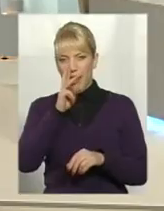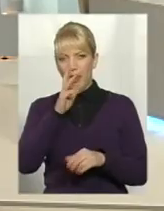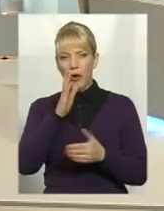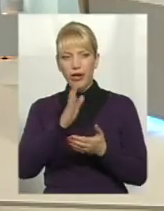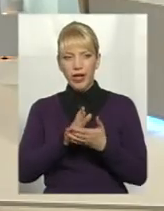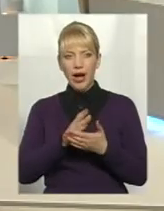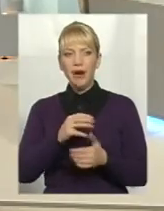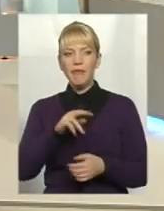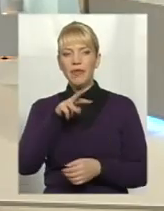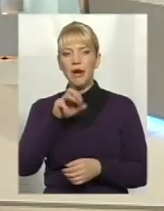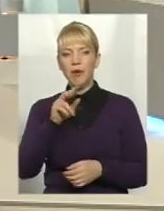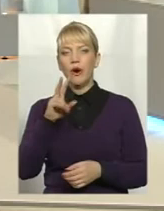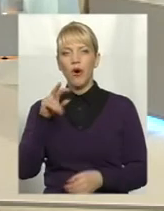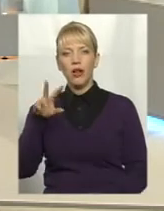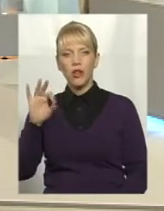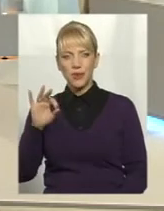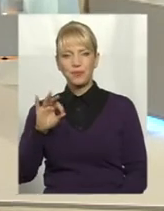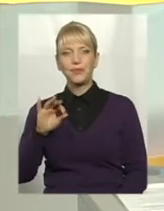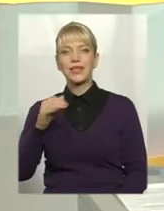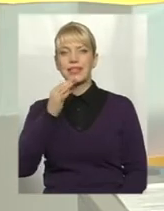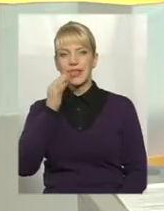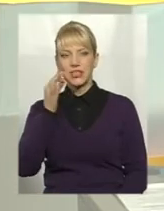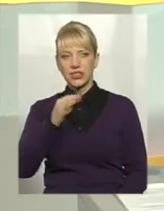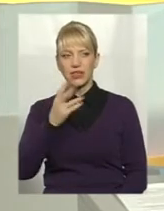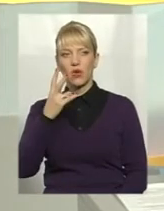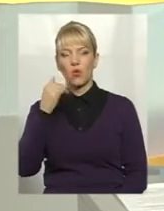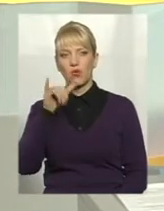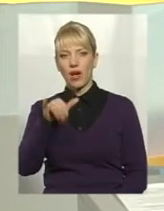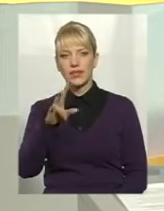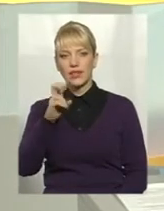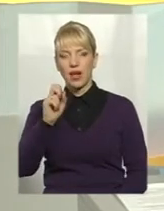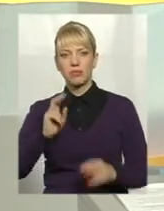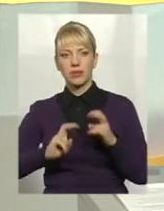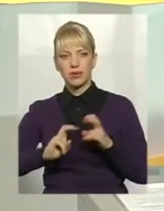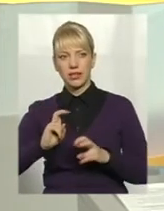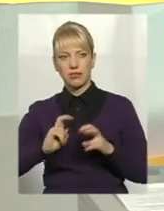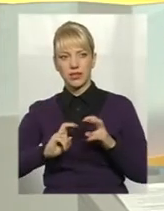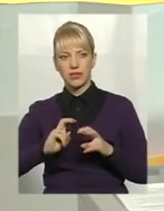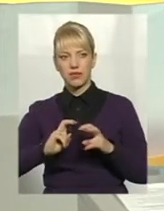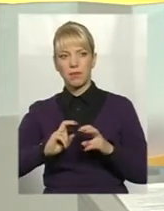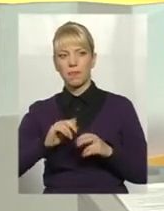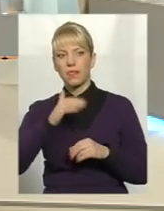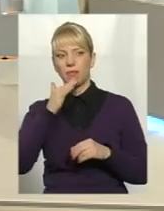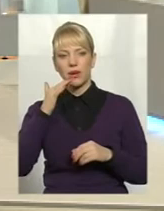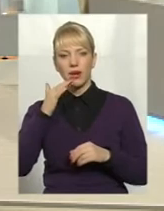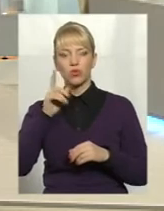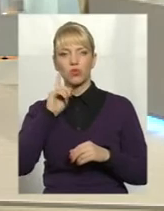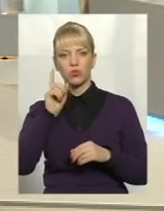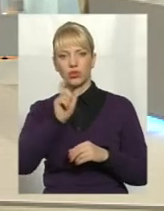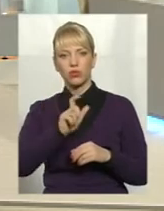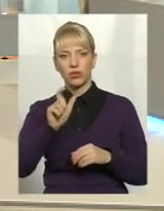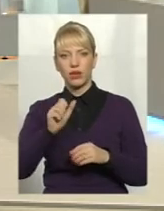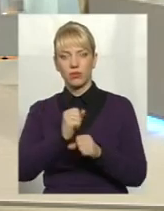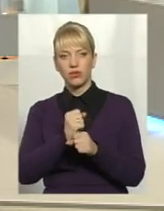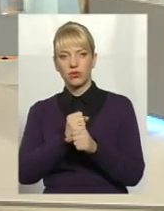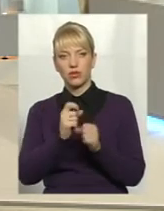Пане Микола, скажіть, у вас на підприємстві багато молодих людей працює?